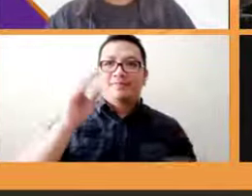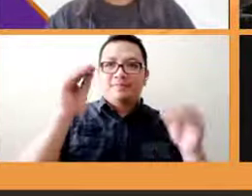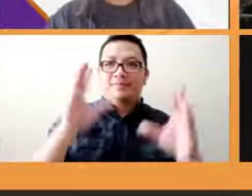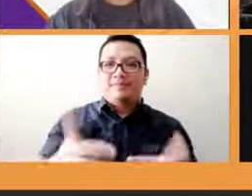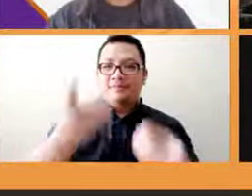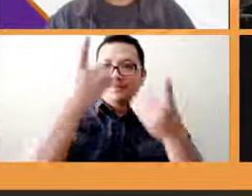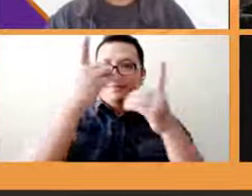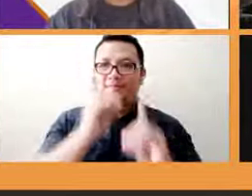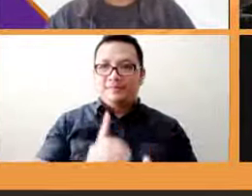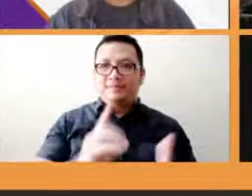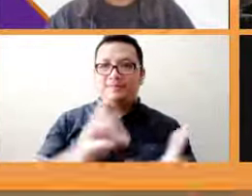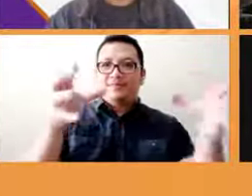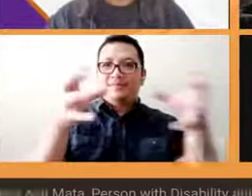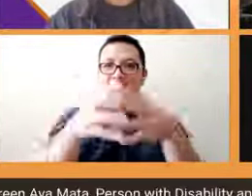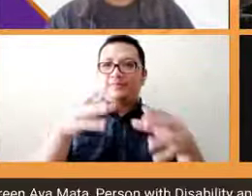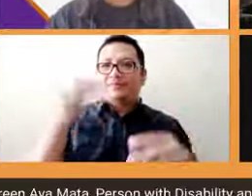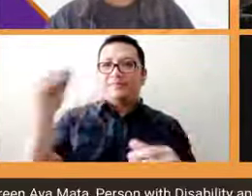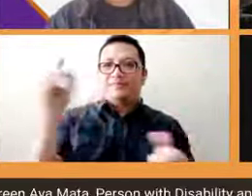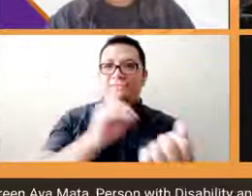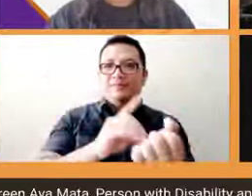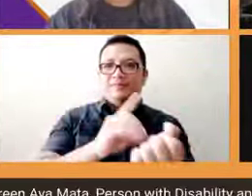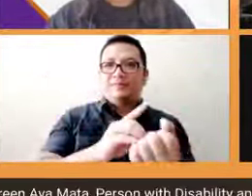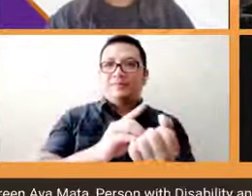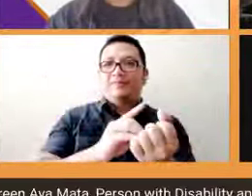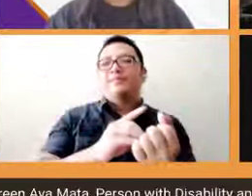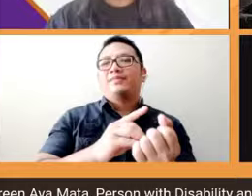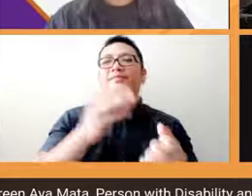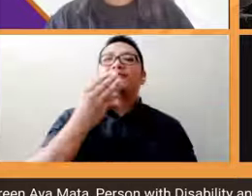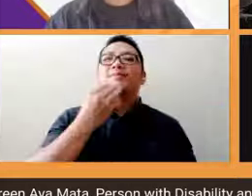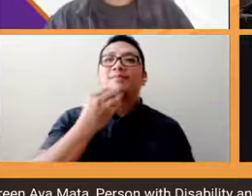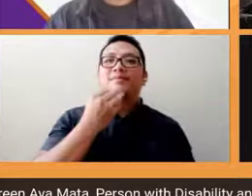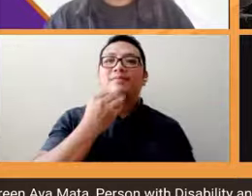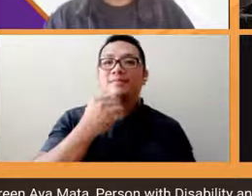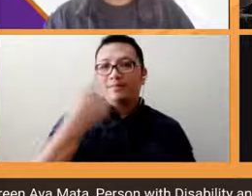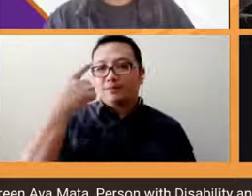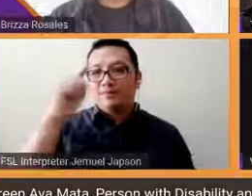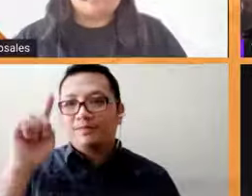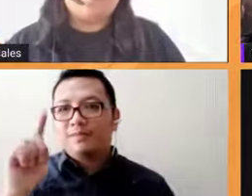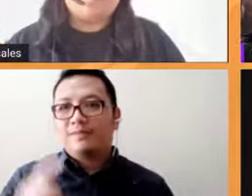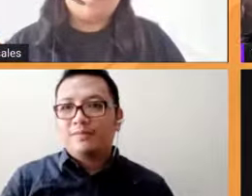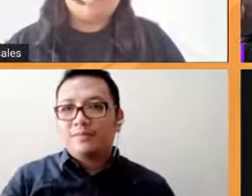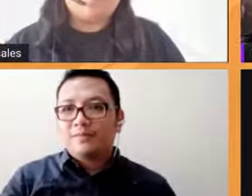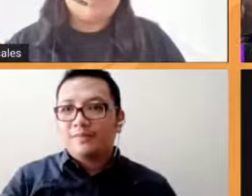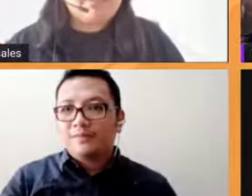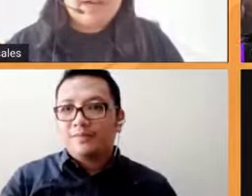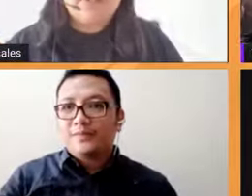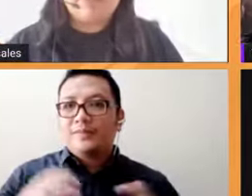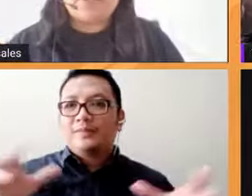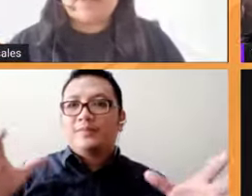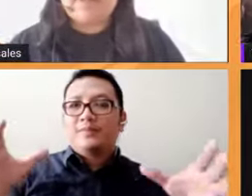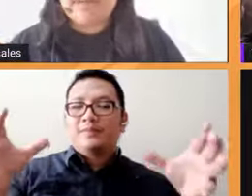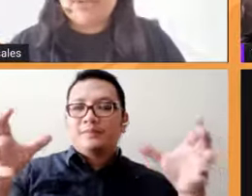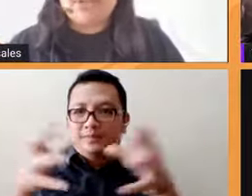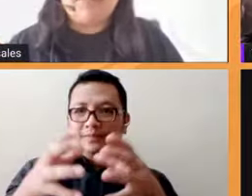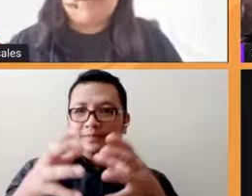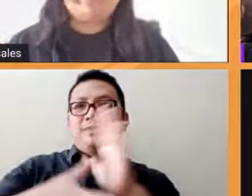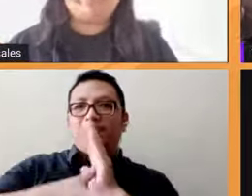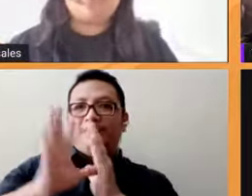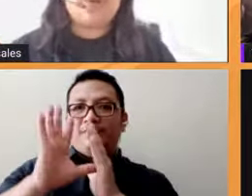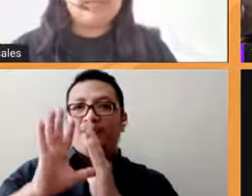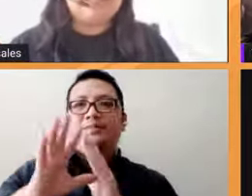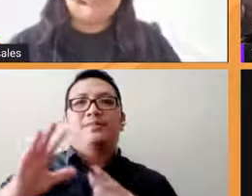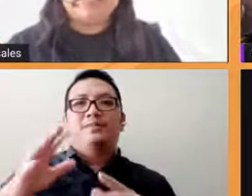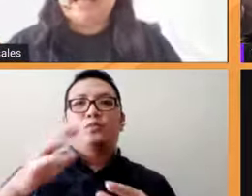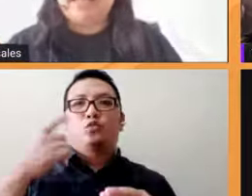Doc Maumata from Comelec Vulnerable Sectors Office So Doc Maum Sir Benjo mga